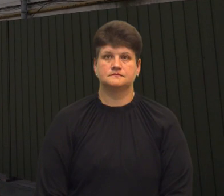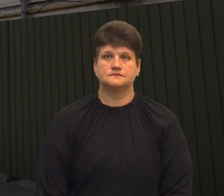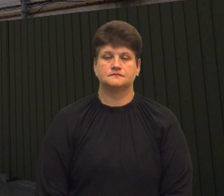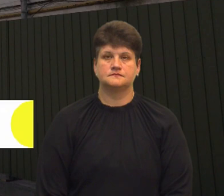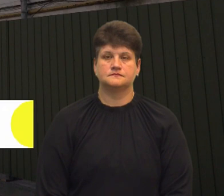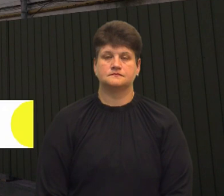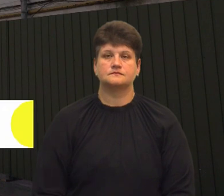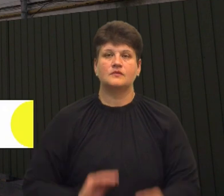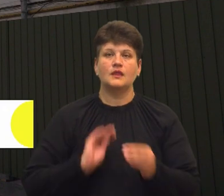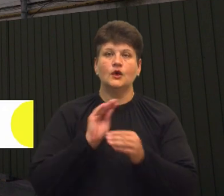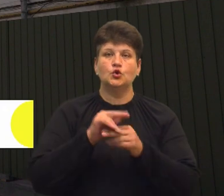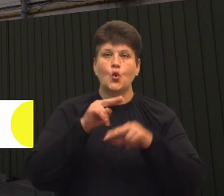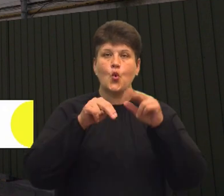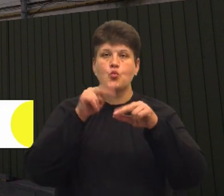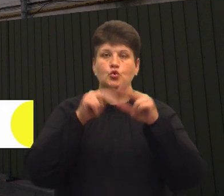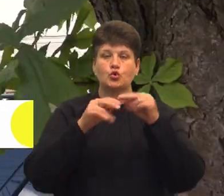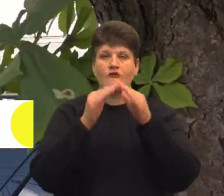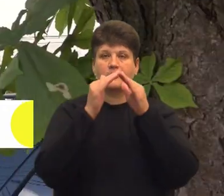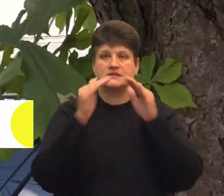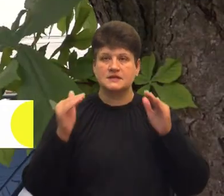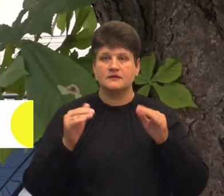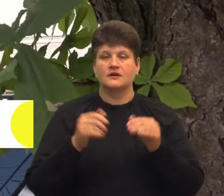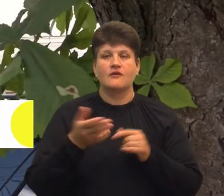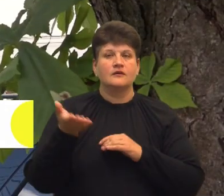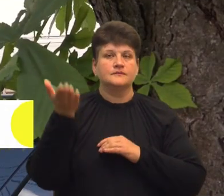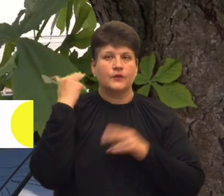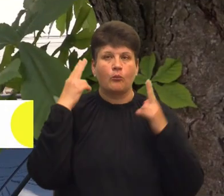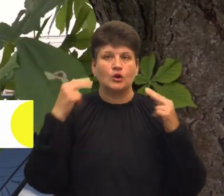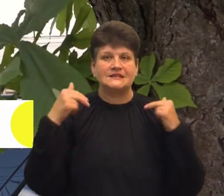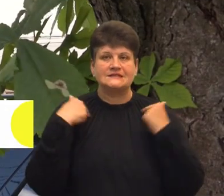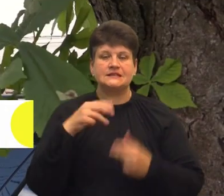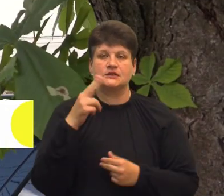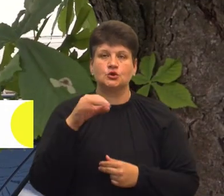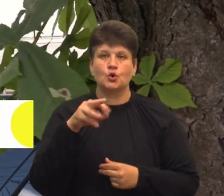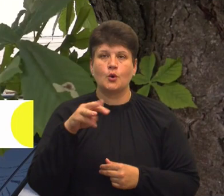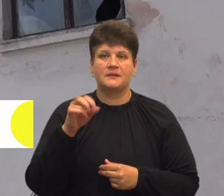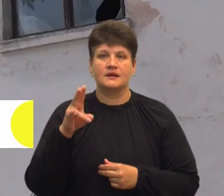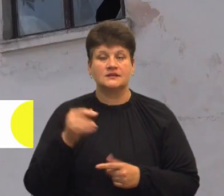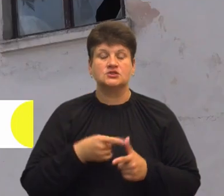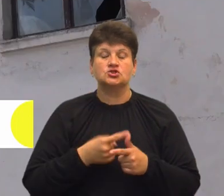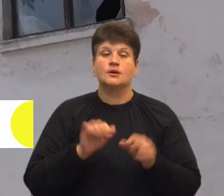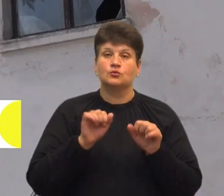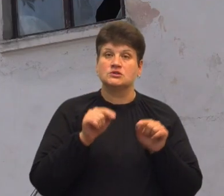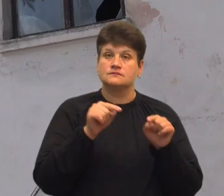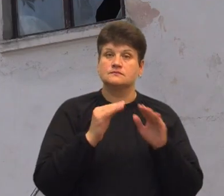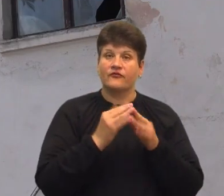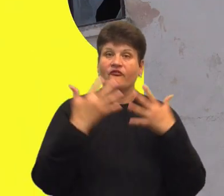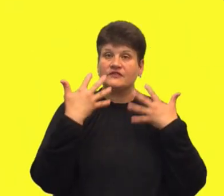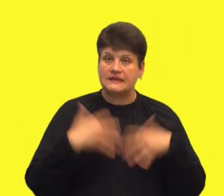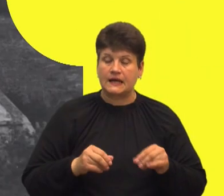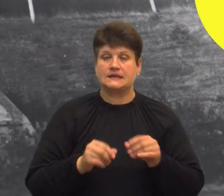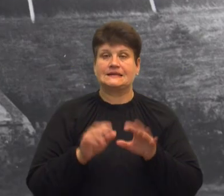Добудова мансарди в колишньому монстрі домініканців. Чи може будівля через це втратити статус пам'ятки архітектури національного значення?